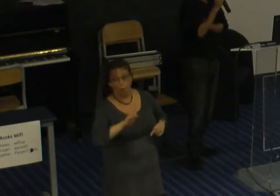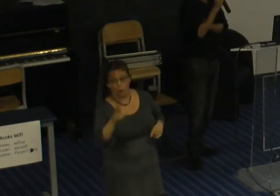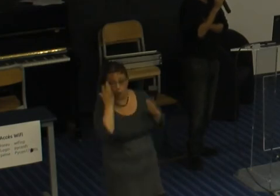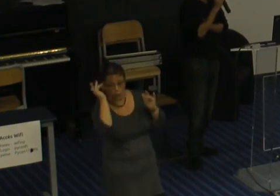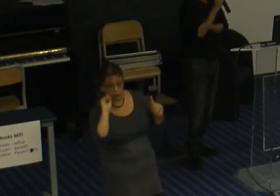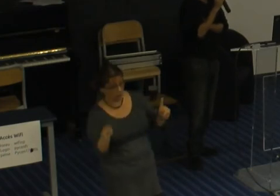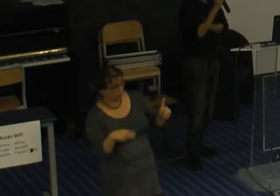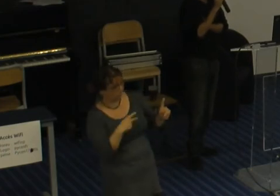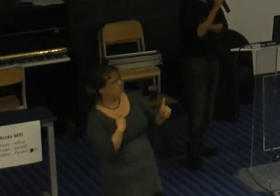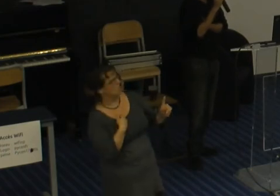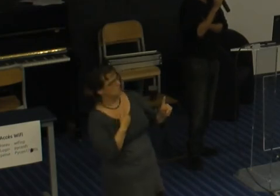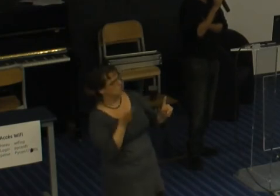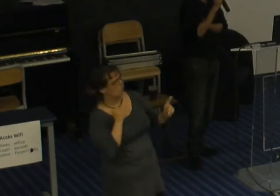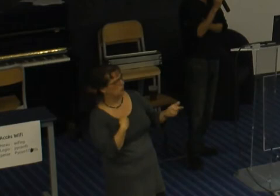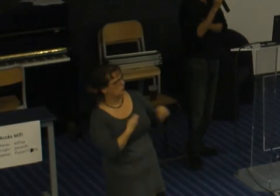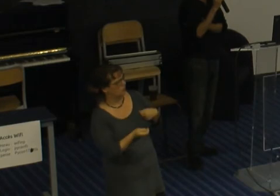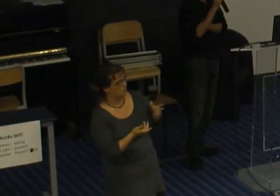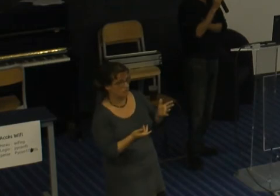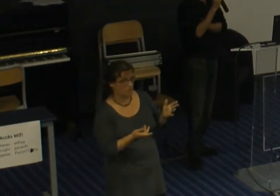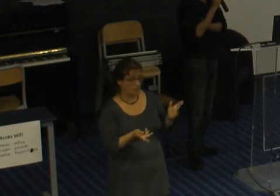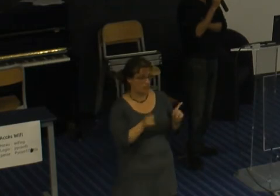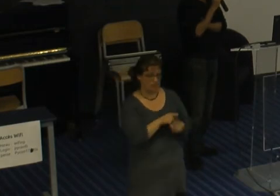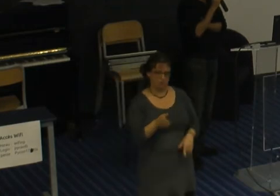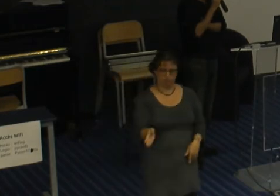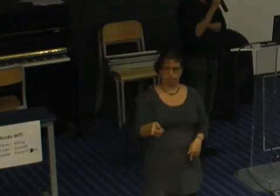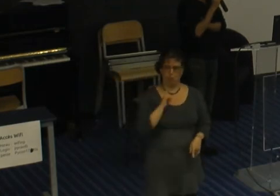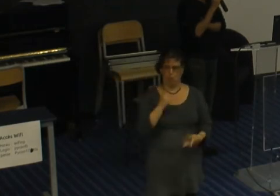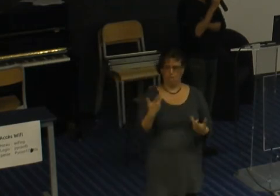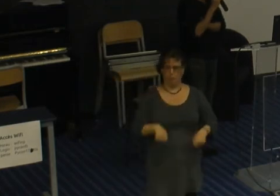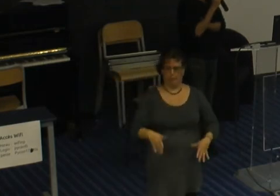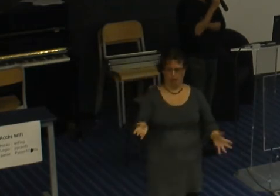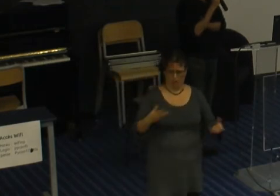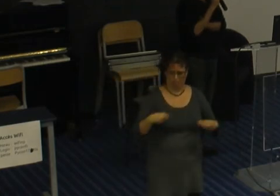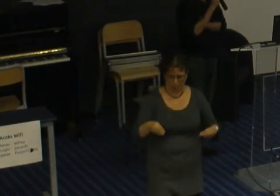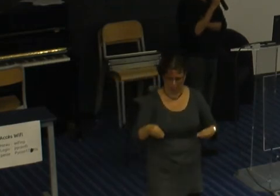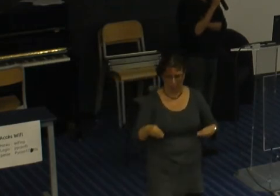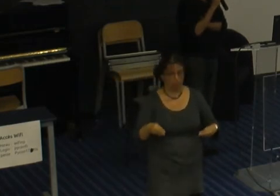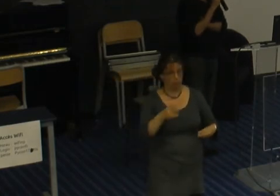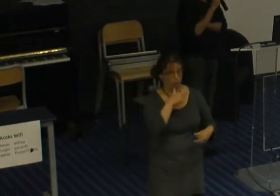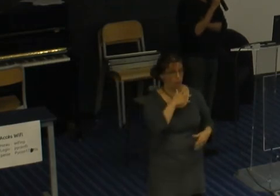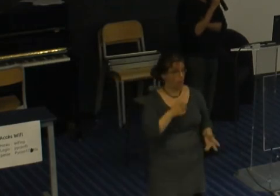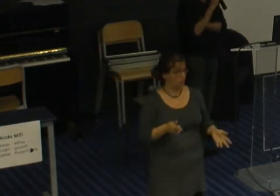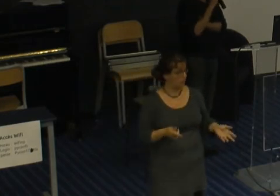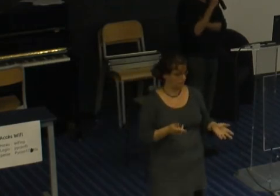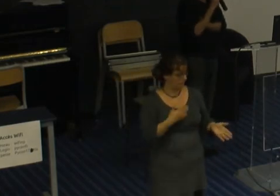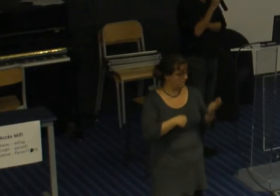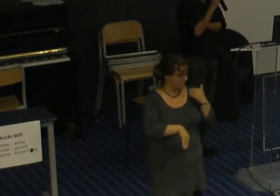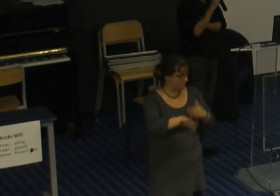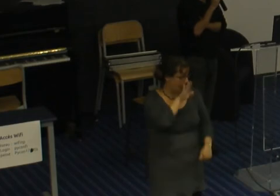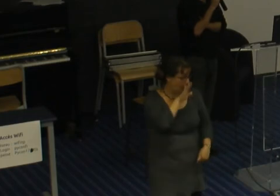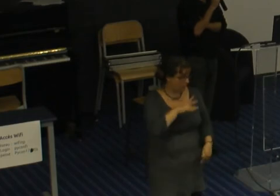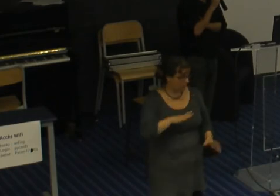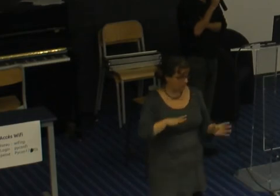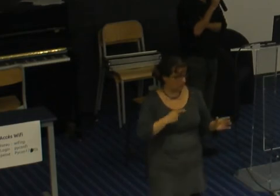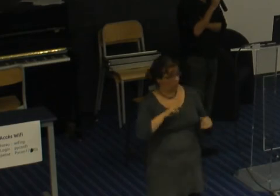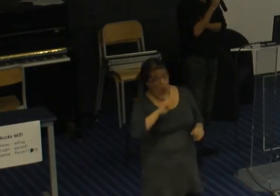même pas comprendre qu'il un blocage culturel et du coup ils vont se faire bouffer tout cru parce qu'il des sociétés qui vont réussir à